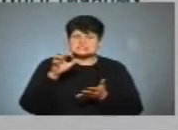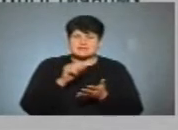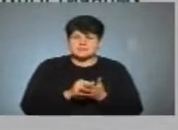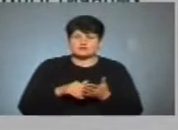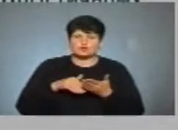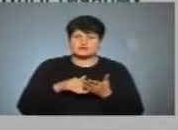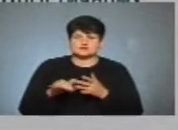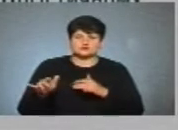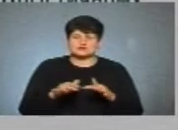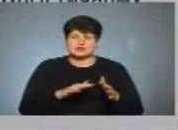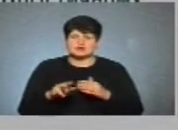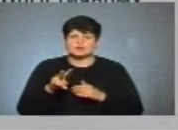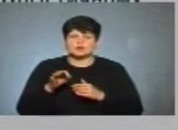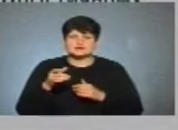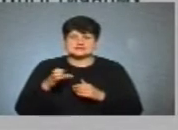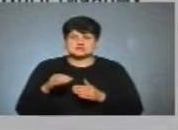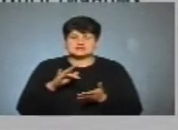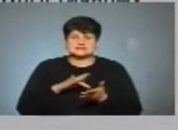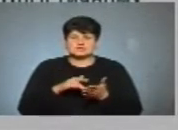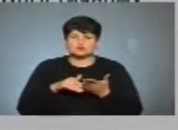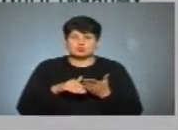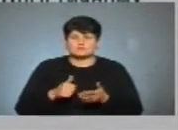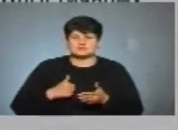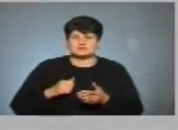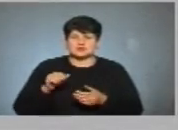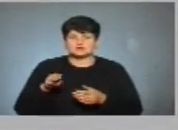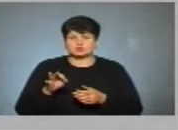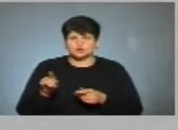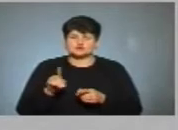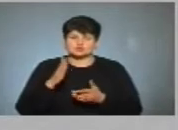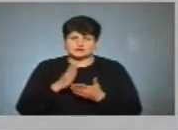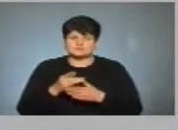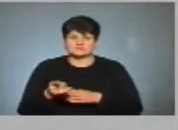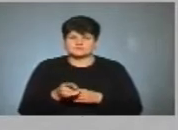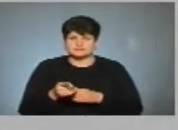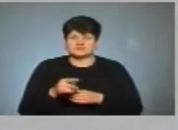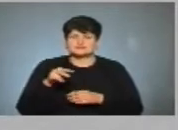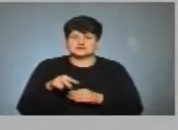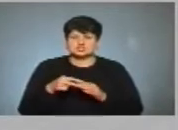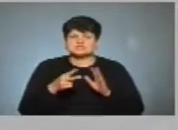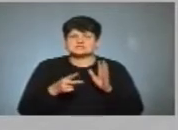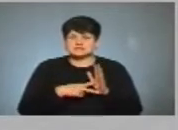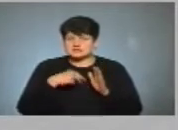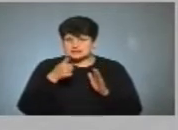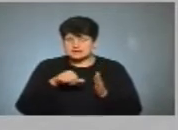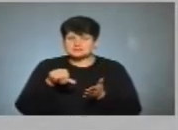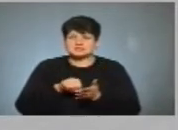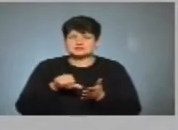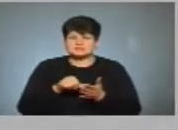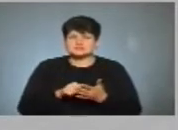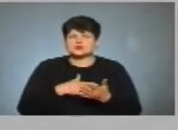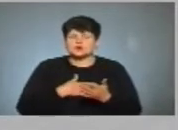волонтерською діяльністю в логістичному центрі допомоги бійцям АТО, що діяв у Тернополі. 2017-й рік представниця